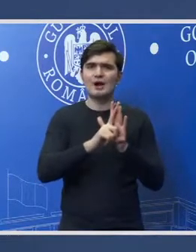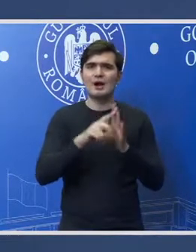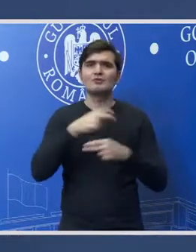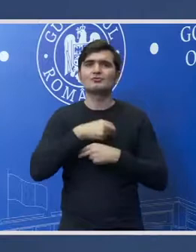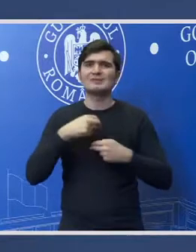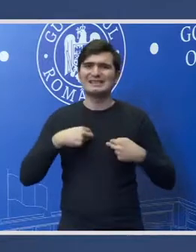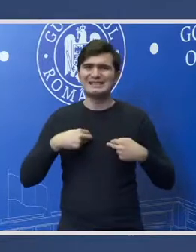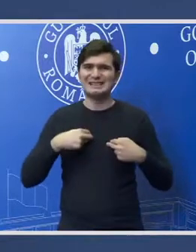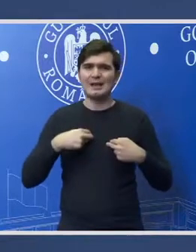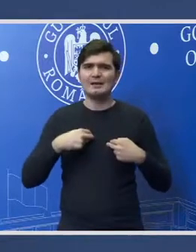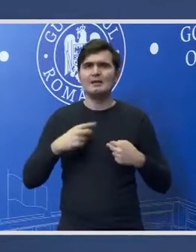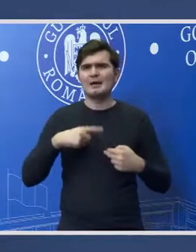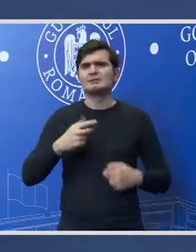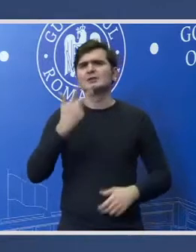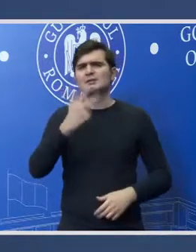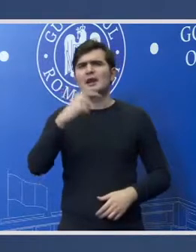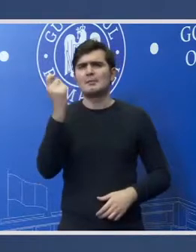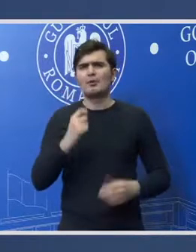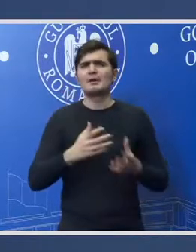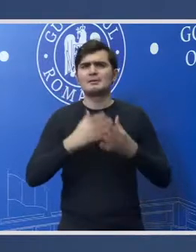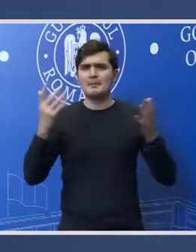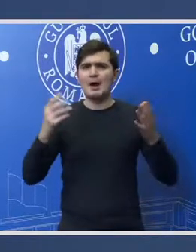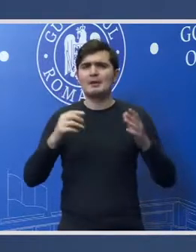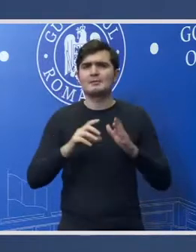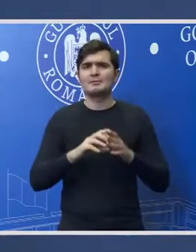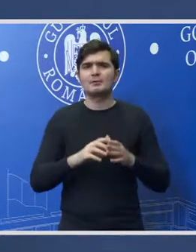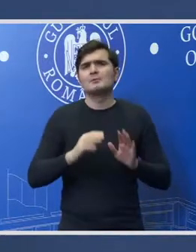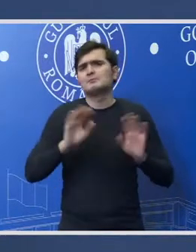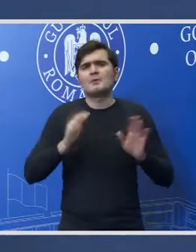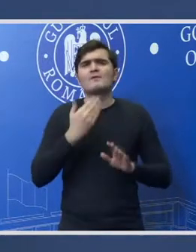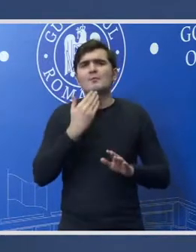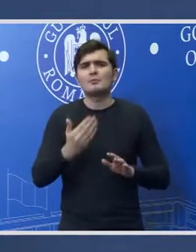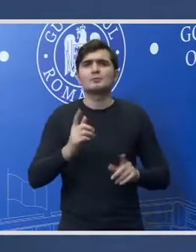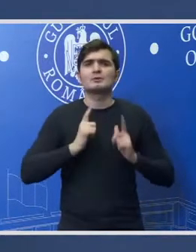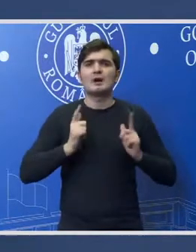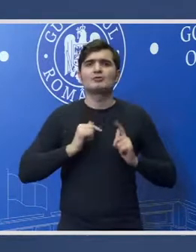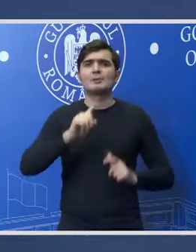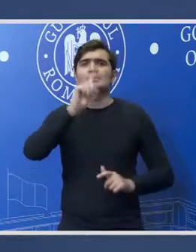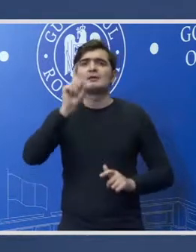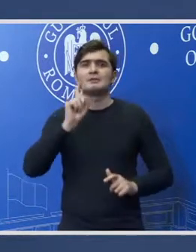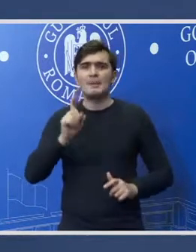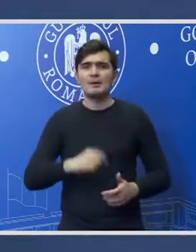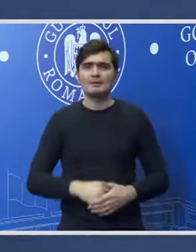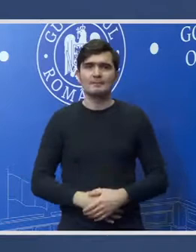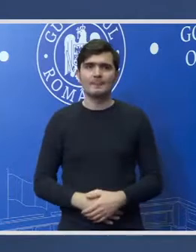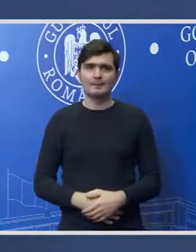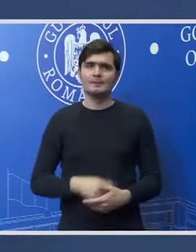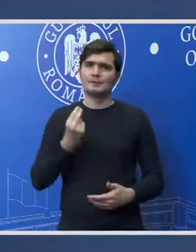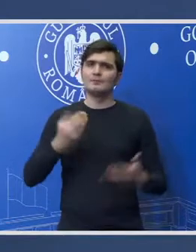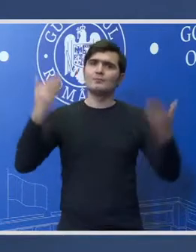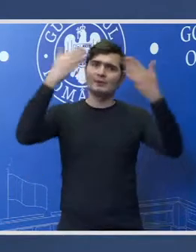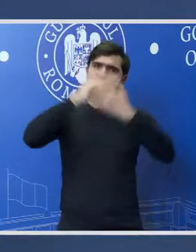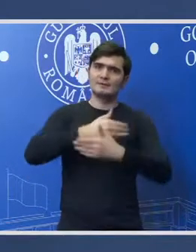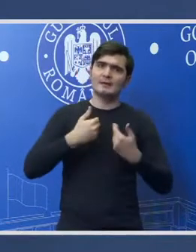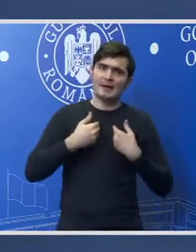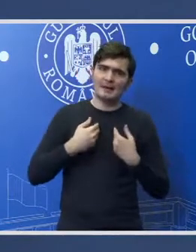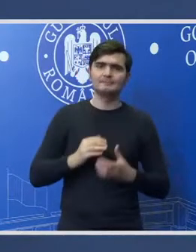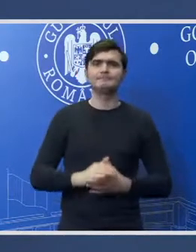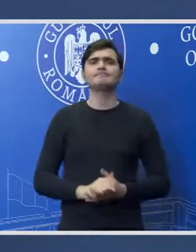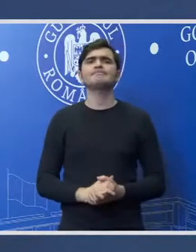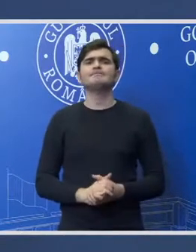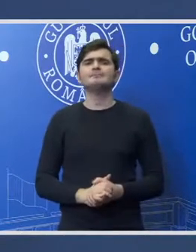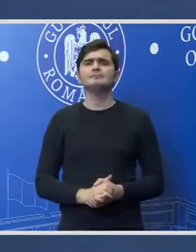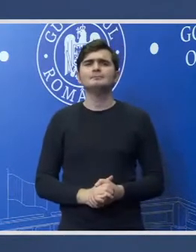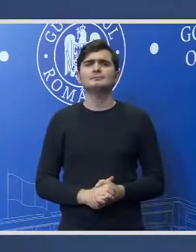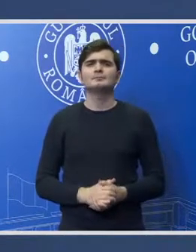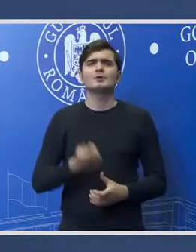justiției să spun așa sunt trei proiecte mari vă mulțumesc că aștept întrebările dumneavoastră bună seara Cătălina Mănoiu Realitatea